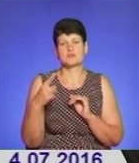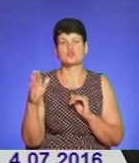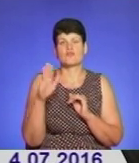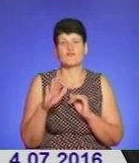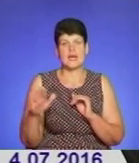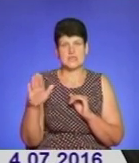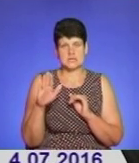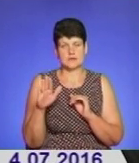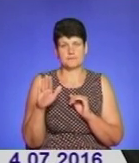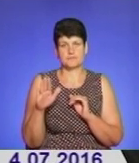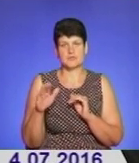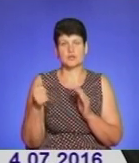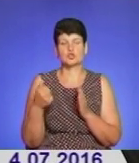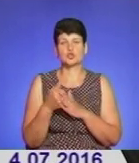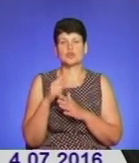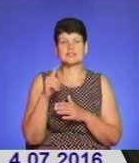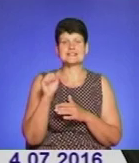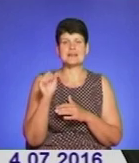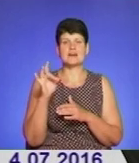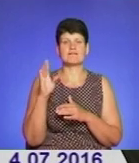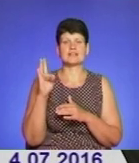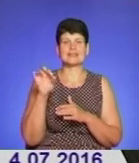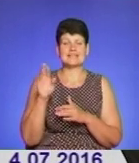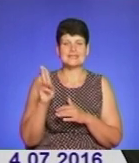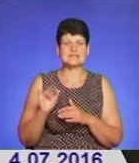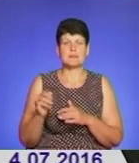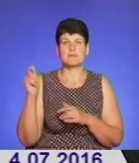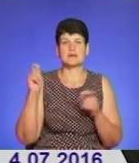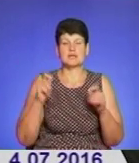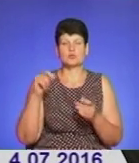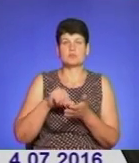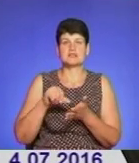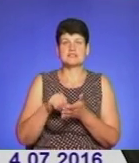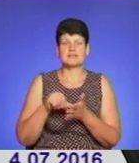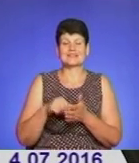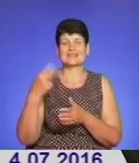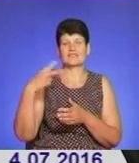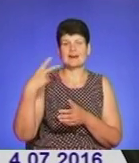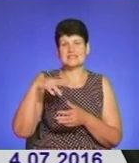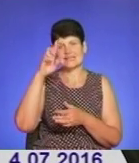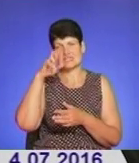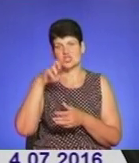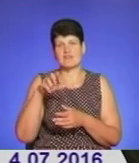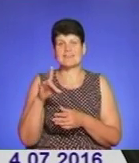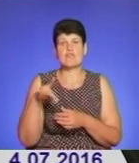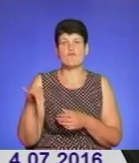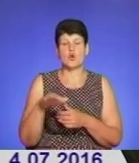до Зарваниці з'їдуться представники 20 держав Європи.